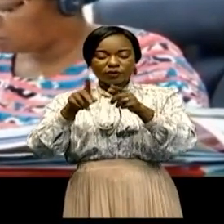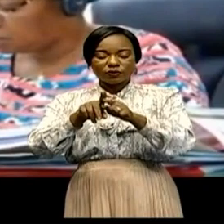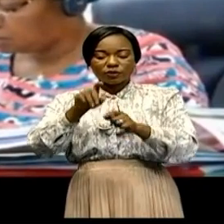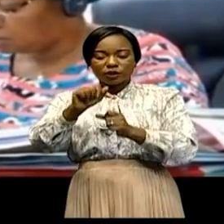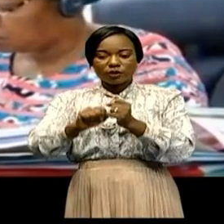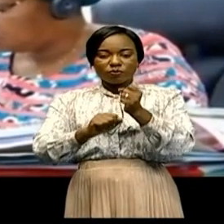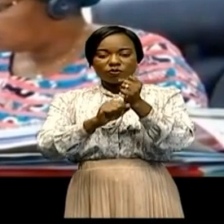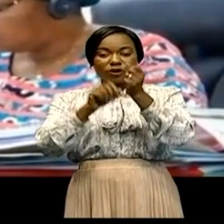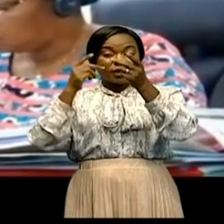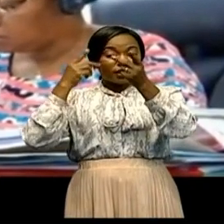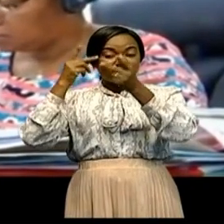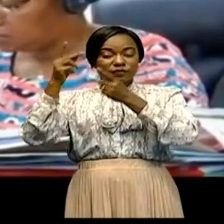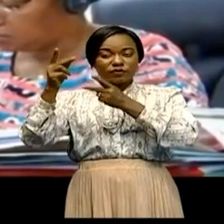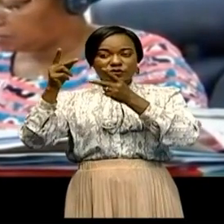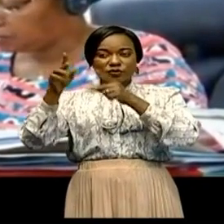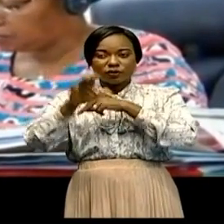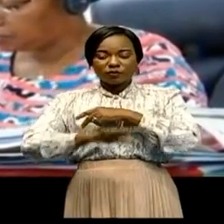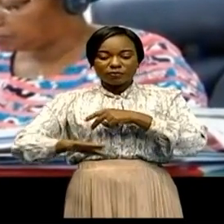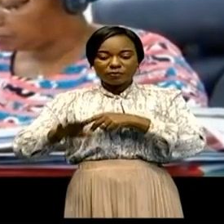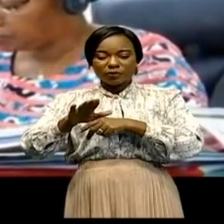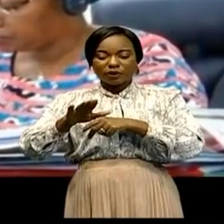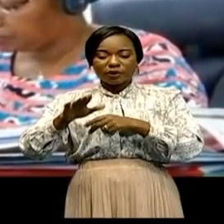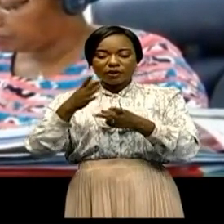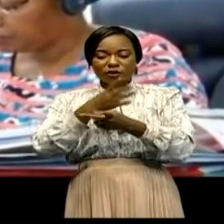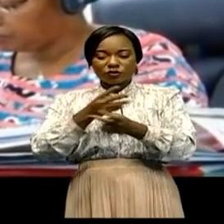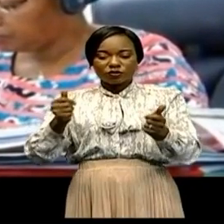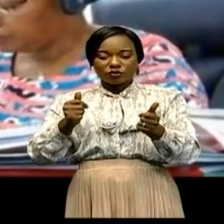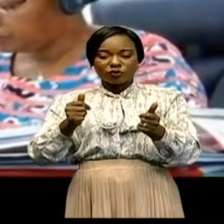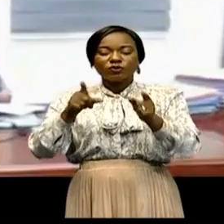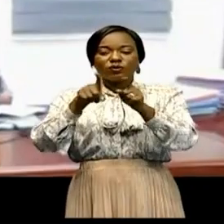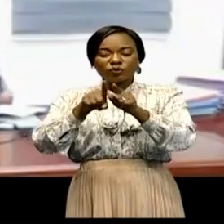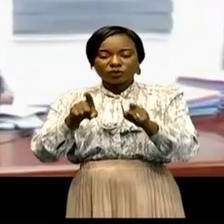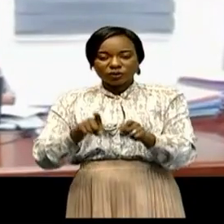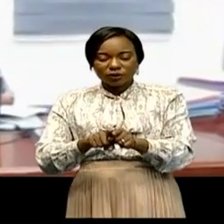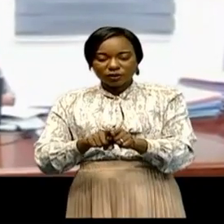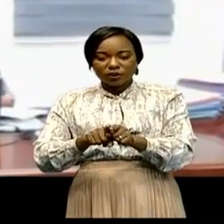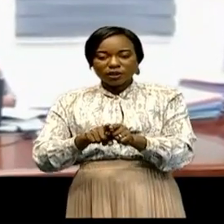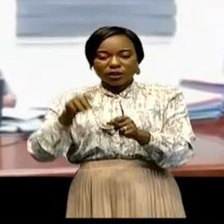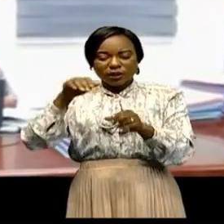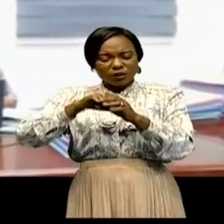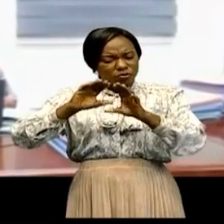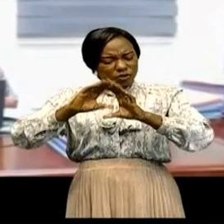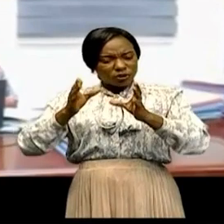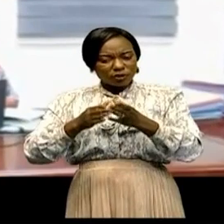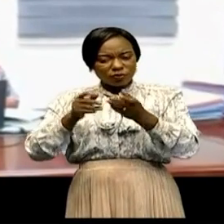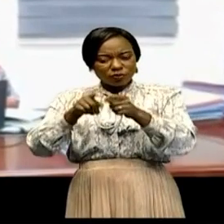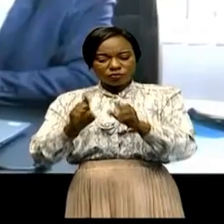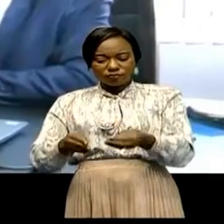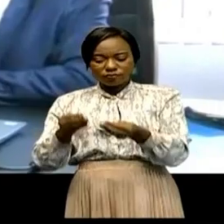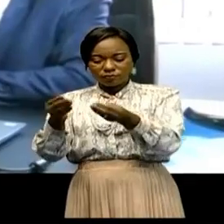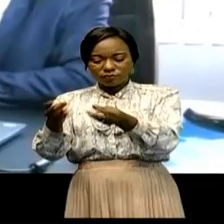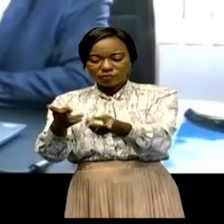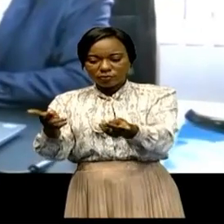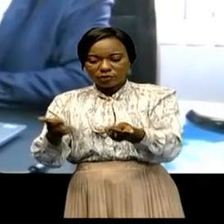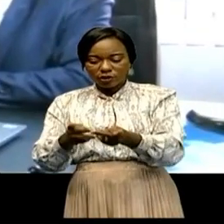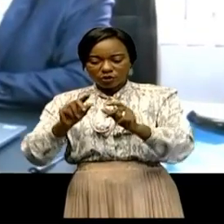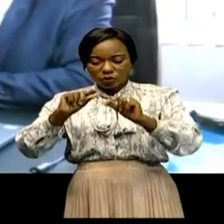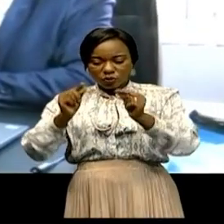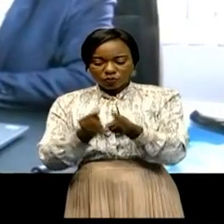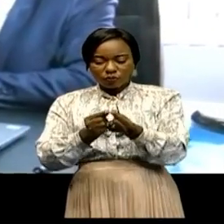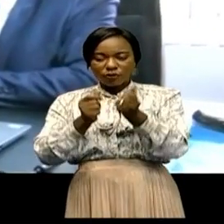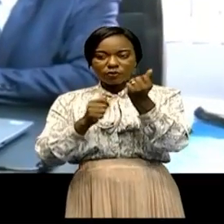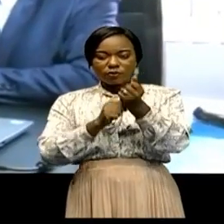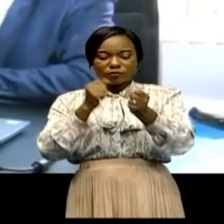démocratique du Congo pays-solution en bilatéral ou de manière collective et la mise en place d'un groupe de travail